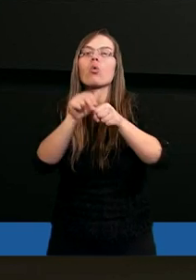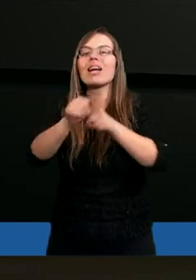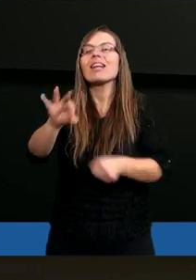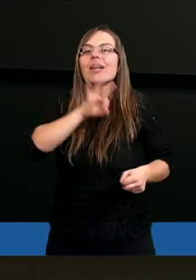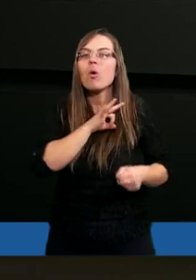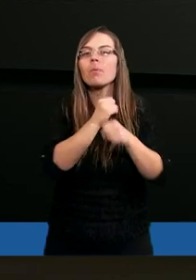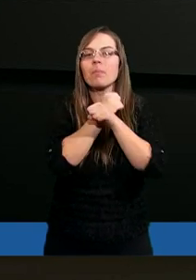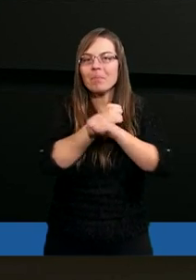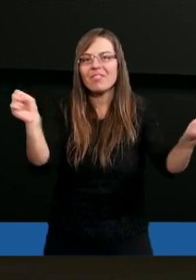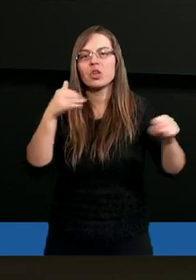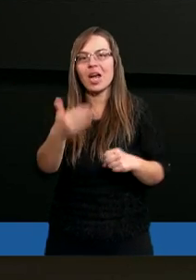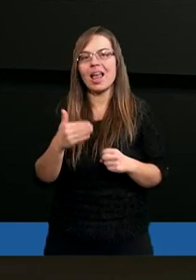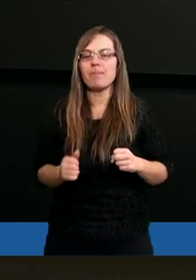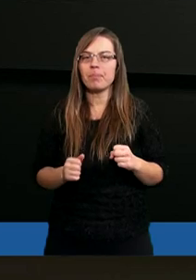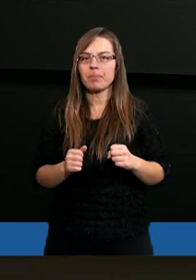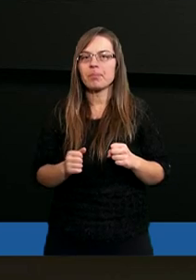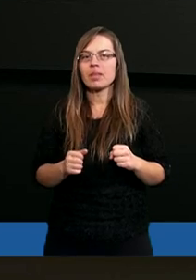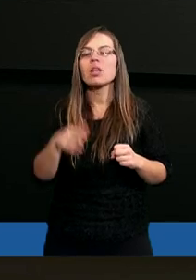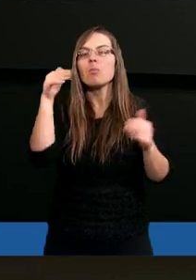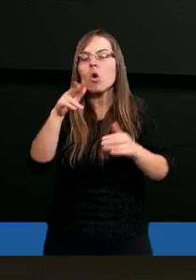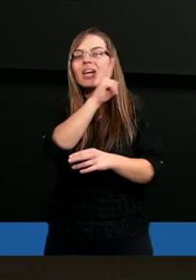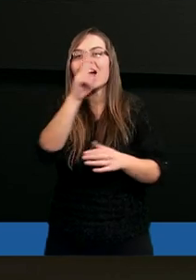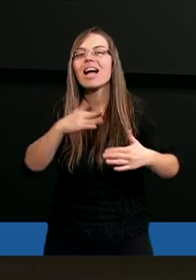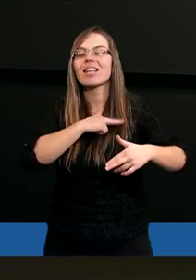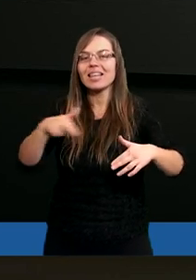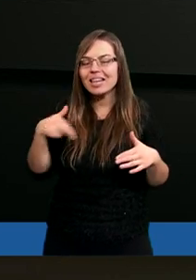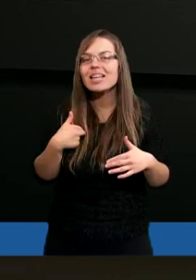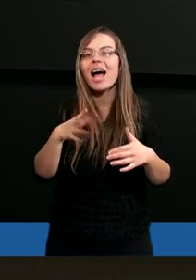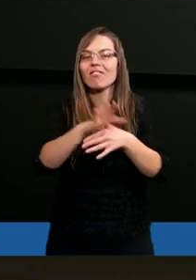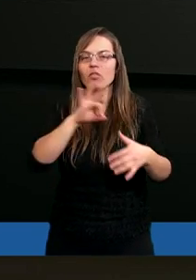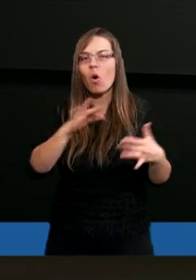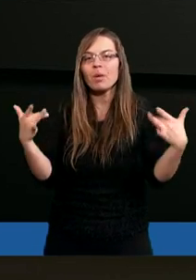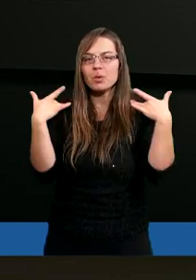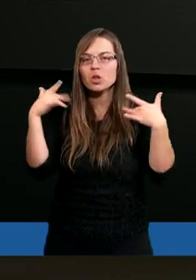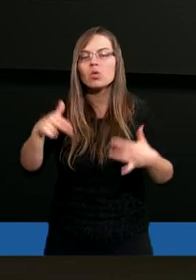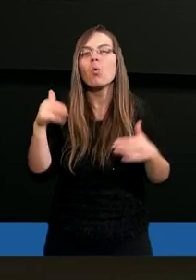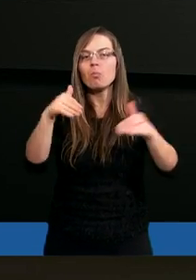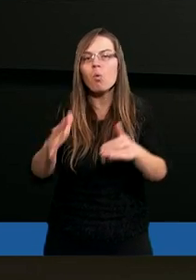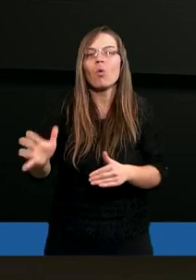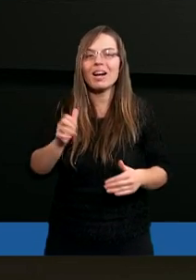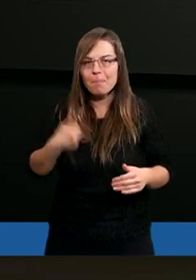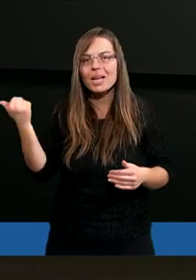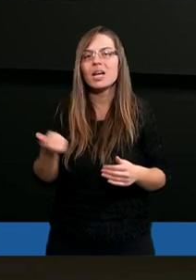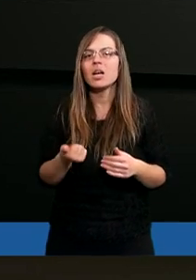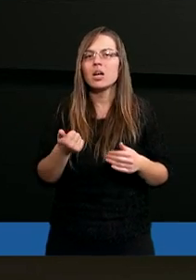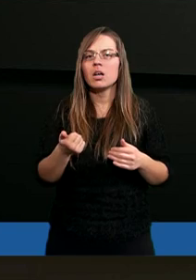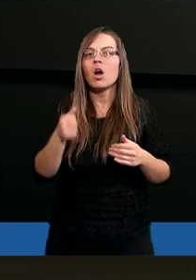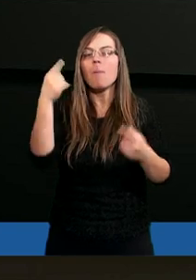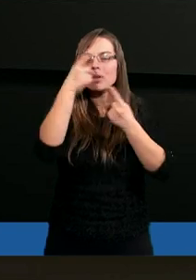Zbawicielem. Ale być może każdy z nas myśląc o swoim życiu mógłby